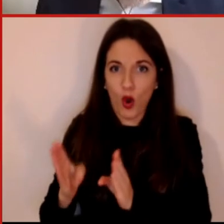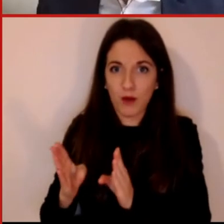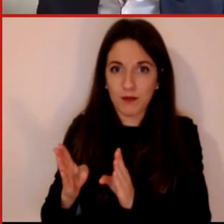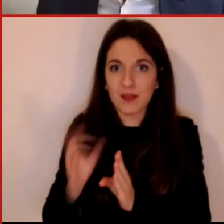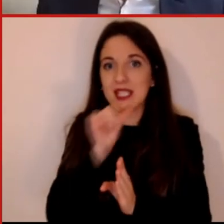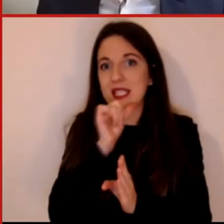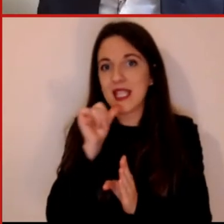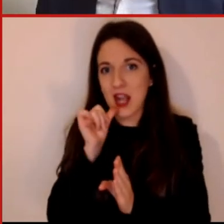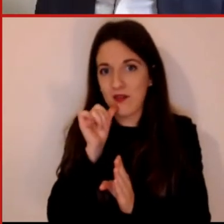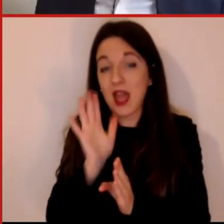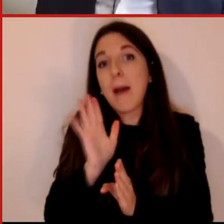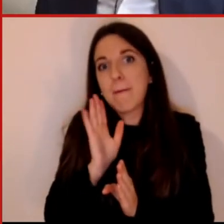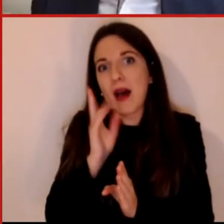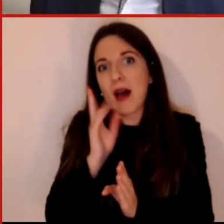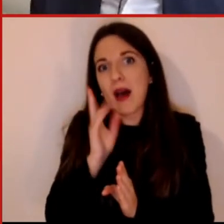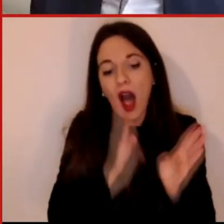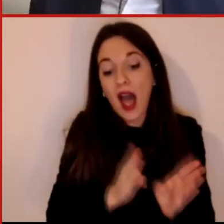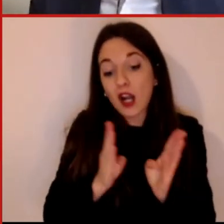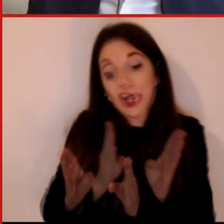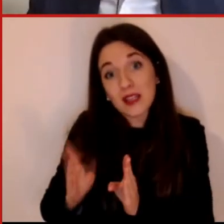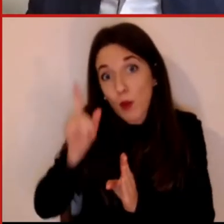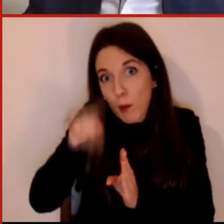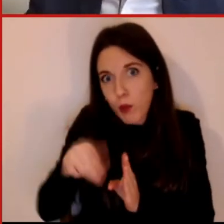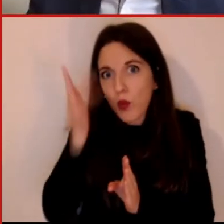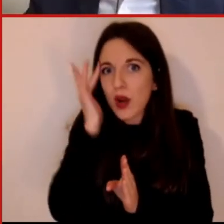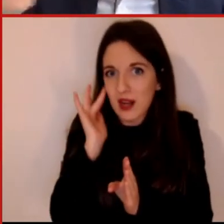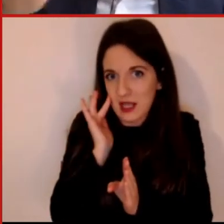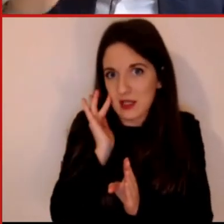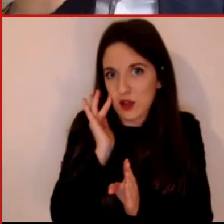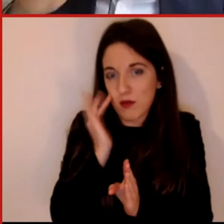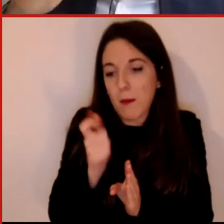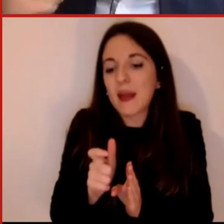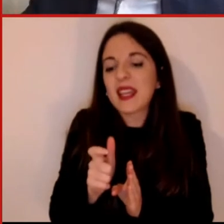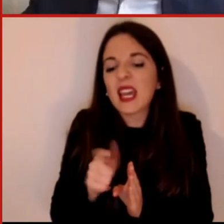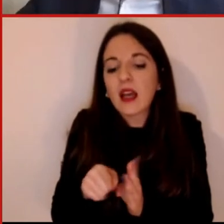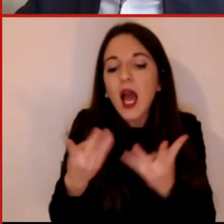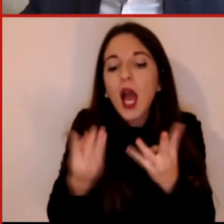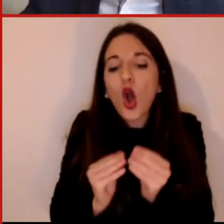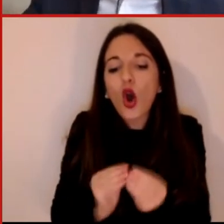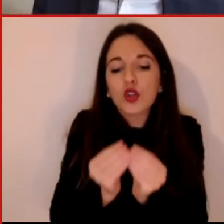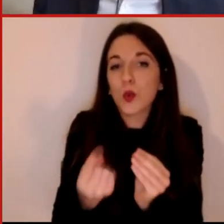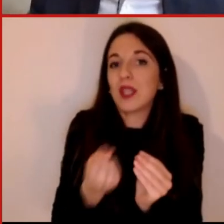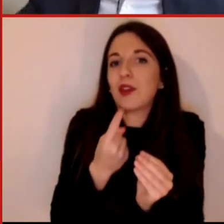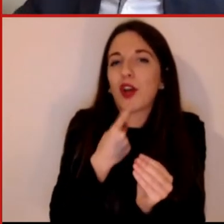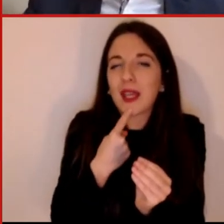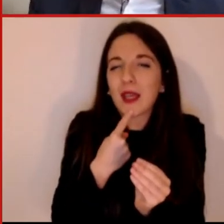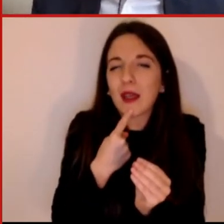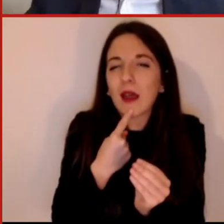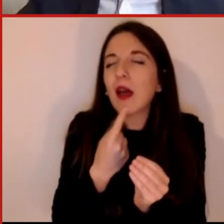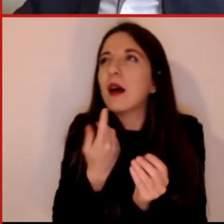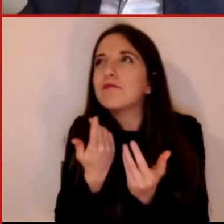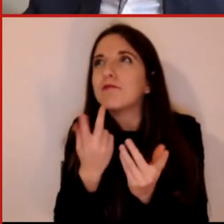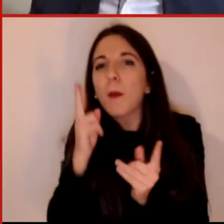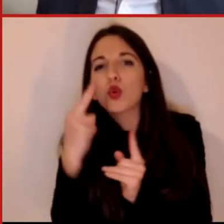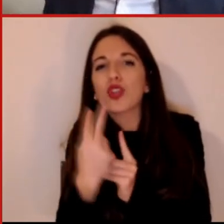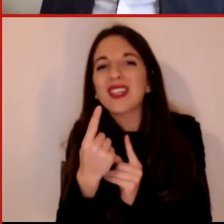enorme e in realtà la cosa migliore per cercare di avere un approccio ai dati e ai modelli